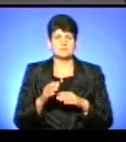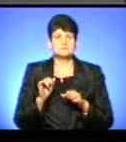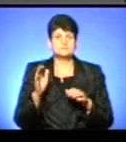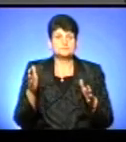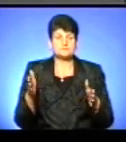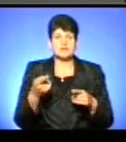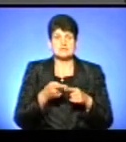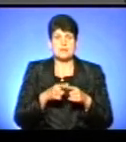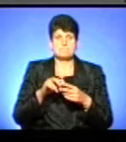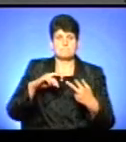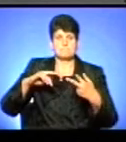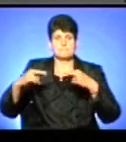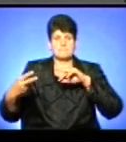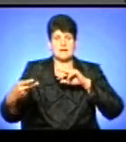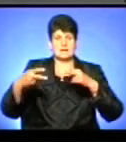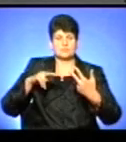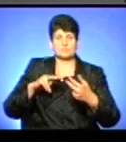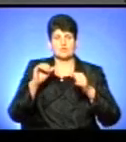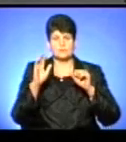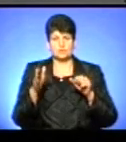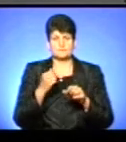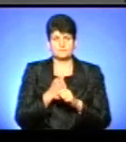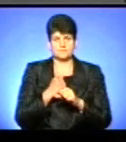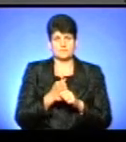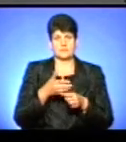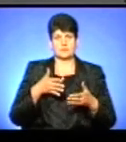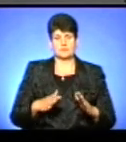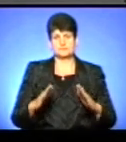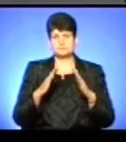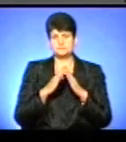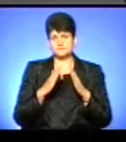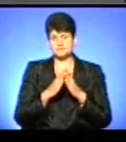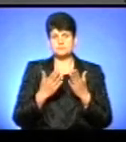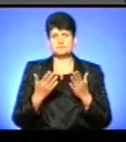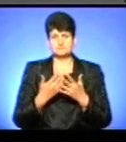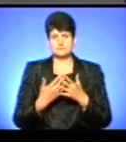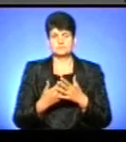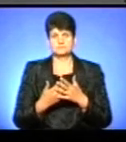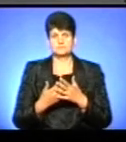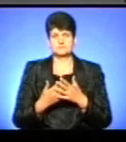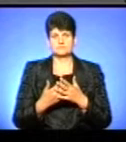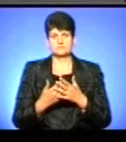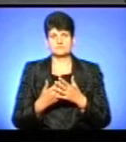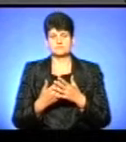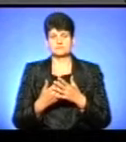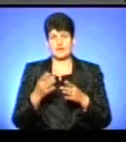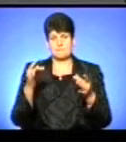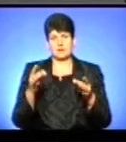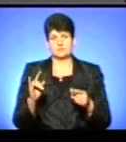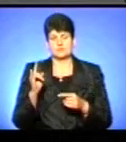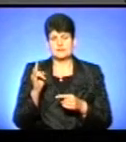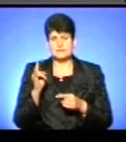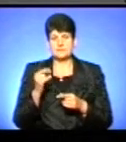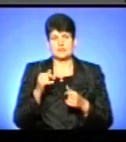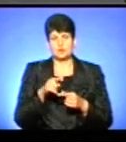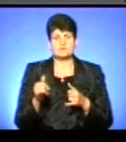то цей перерозподіл буде здійснений між пологовими відділеннями і, скажімо, перерозподіл здійснений між пакунки малюка